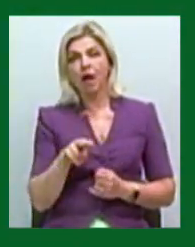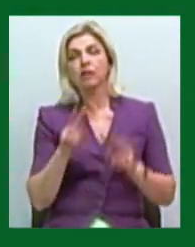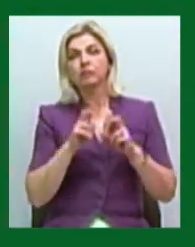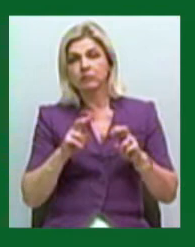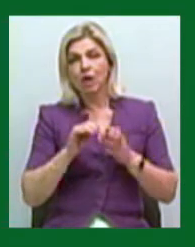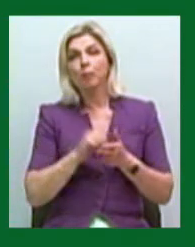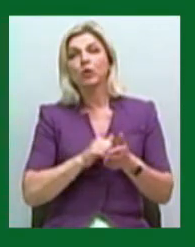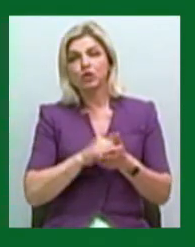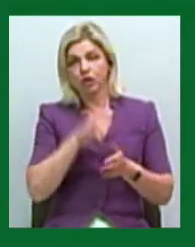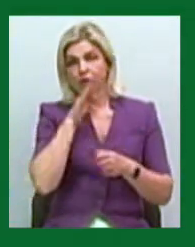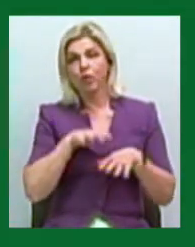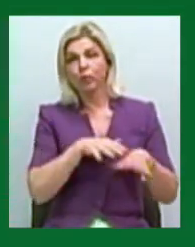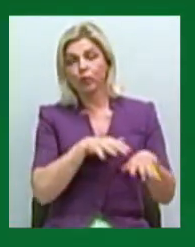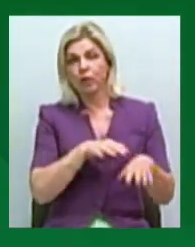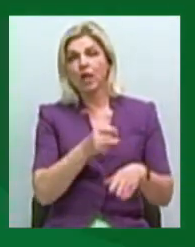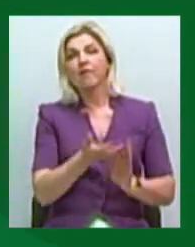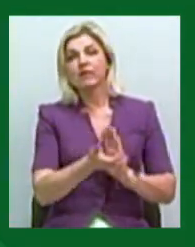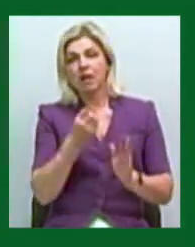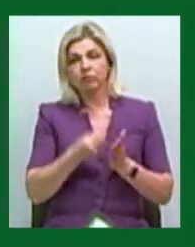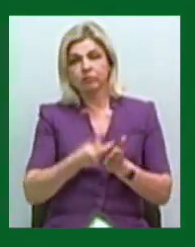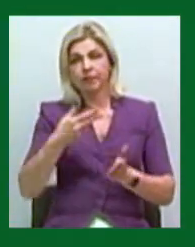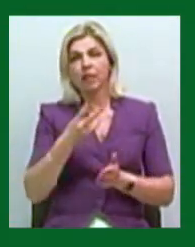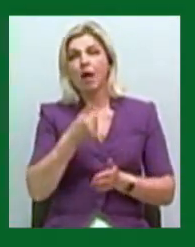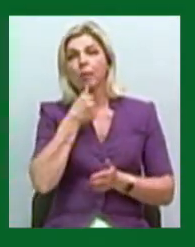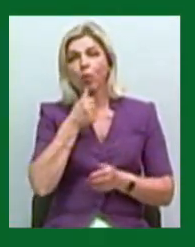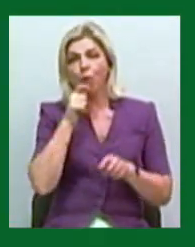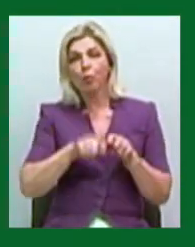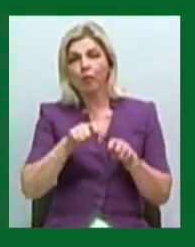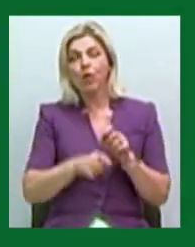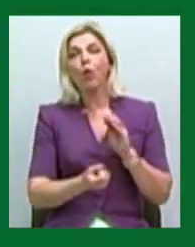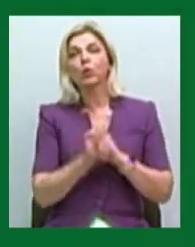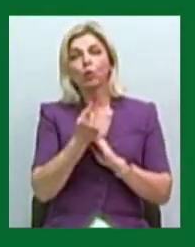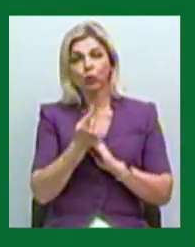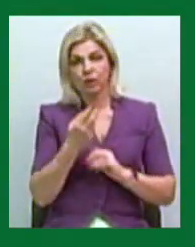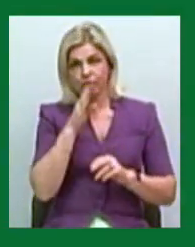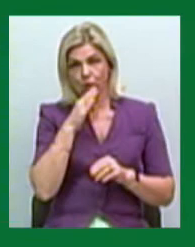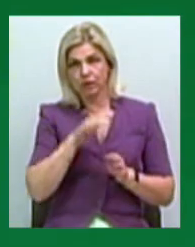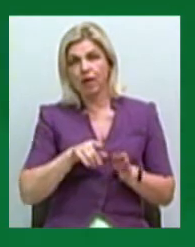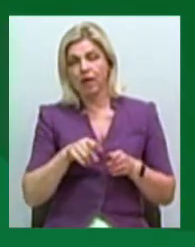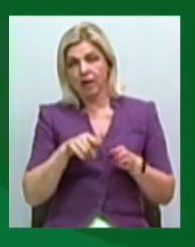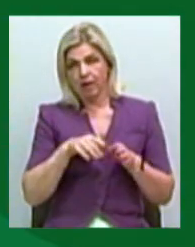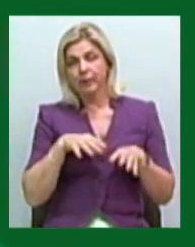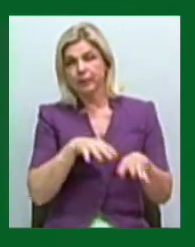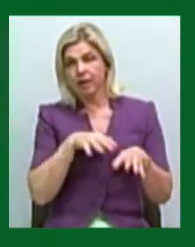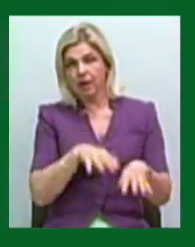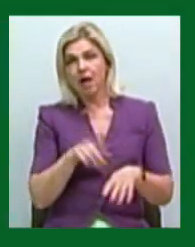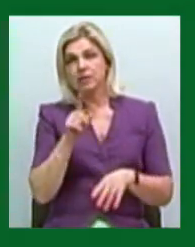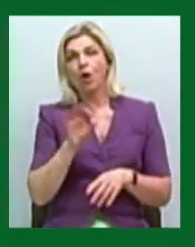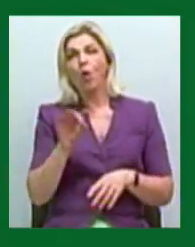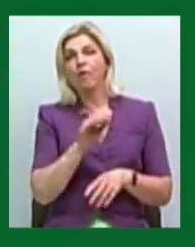причини витоків і взяли воду на проби. Аби дізнатися, звідки вона витікає, за офіційним коментарем від